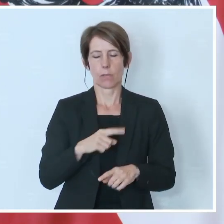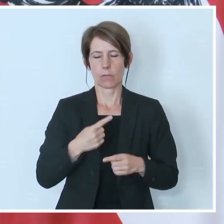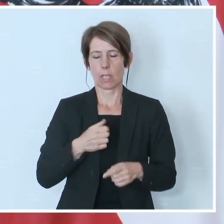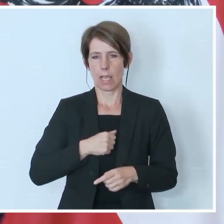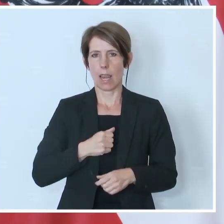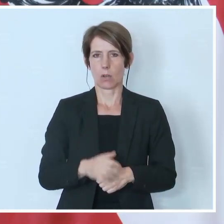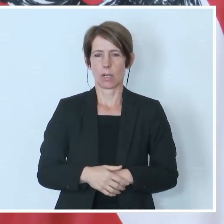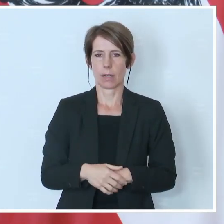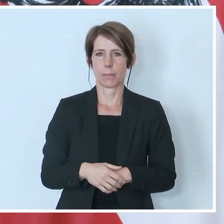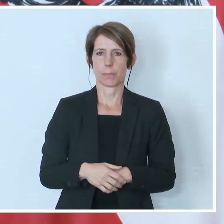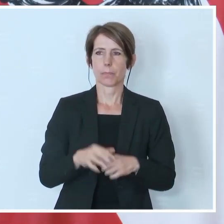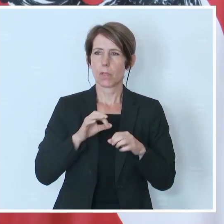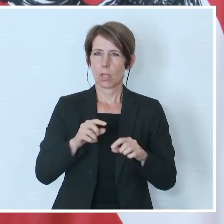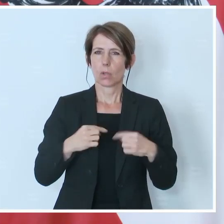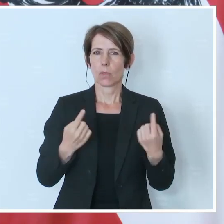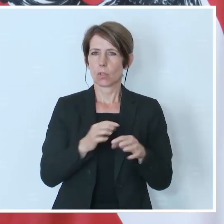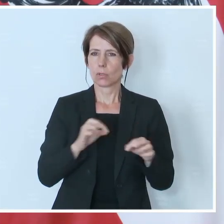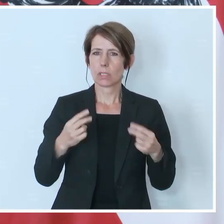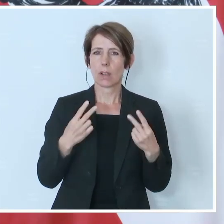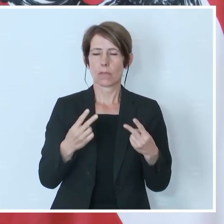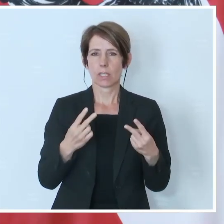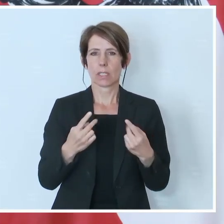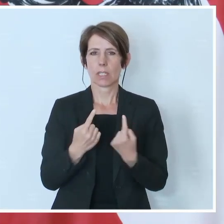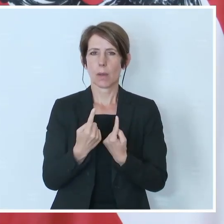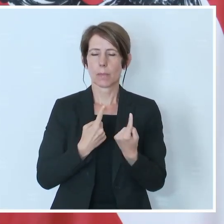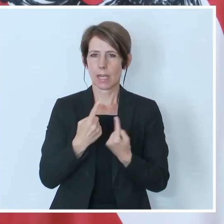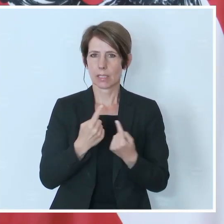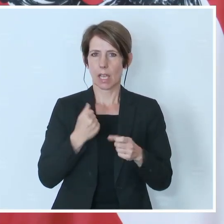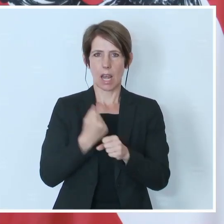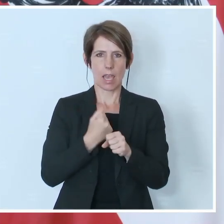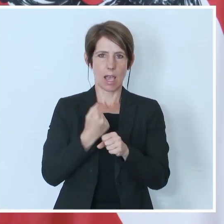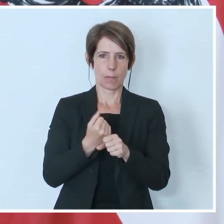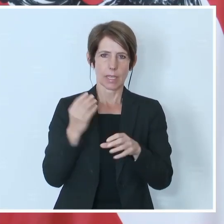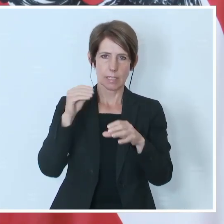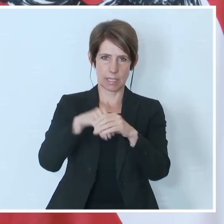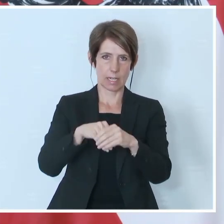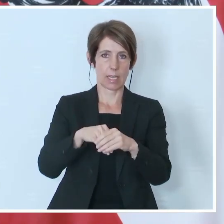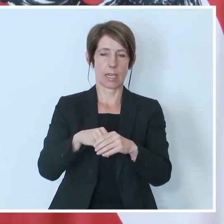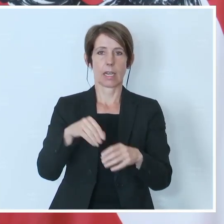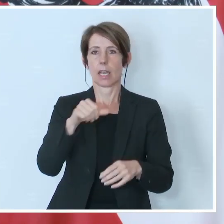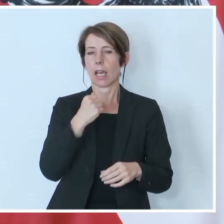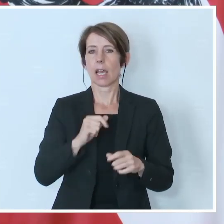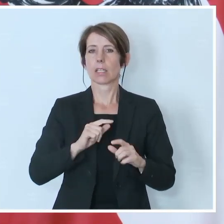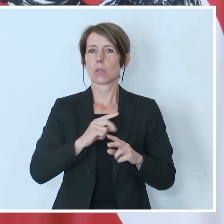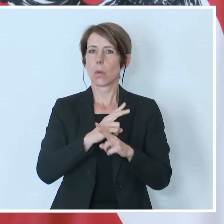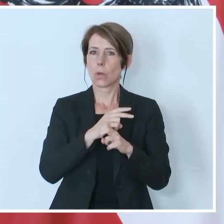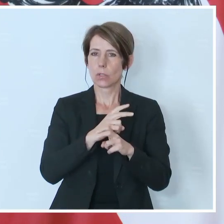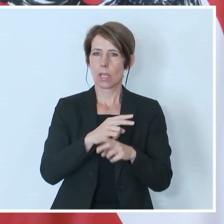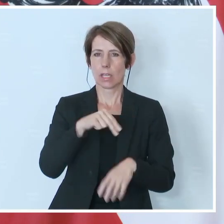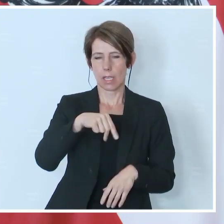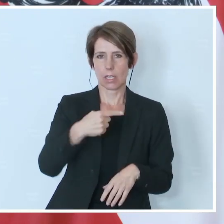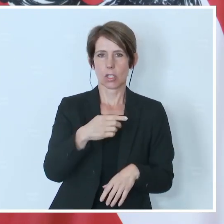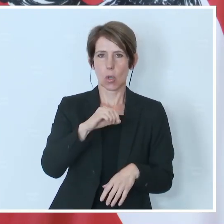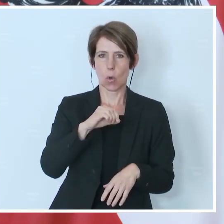davon geht, das ist jetzt für uns auch sehr wichtig, in die bilaterale Arbeit. Da sind die österreichischen NGOs die Partner